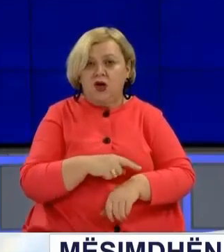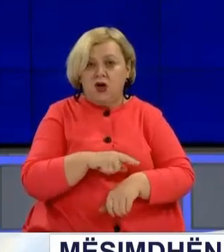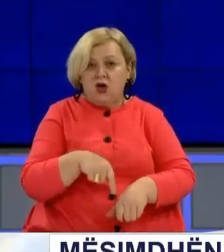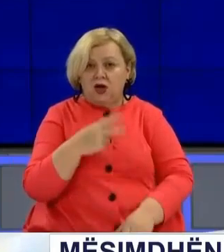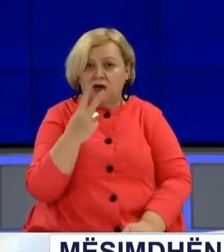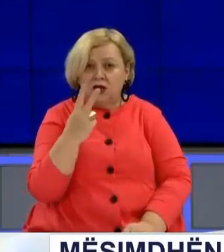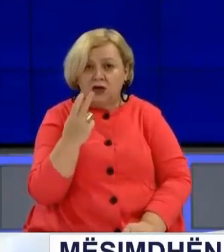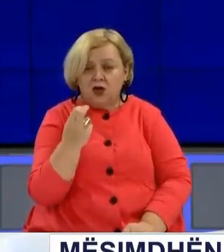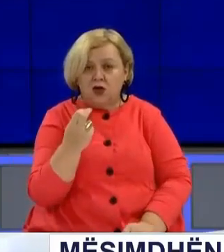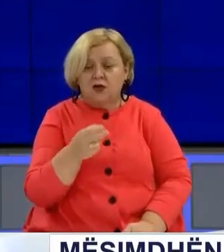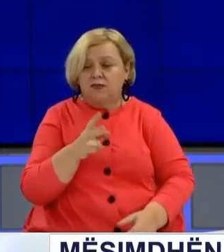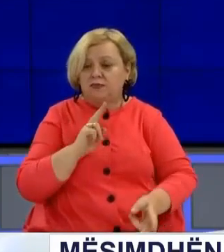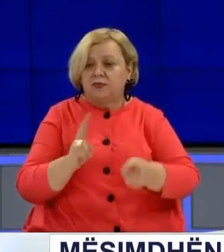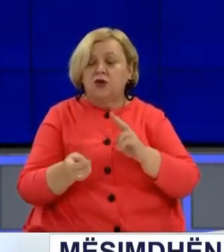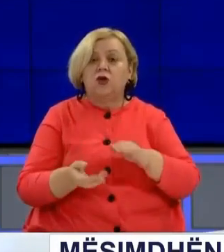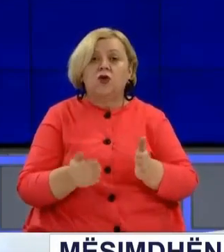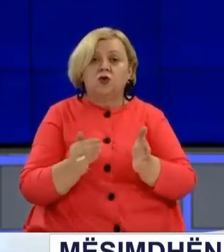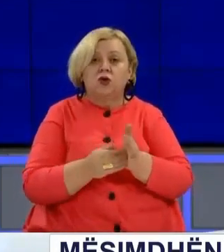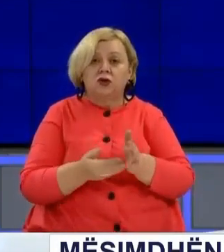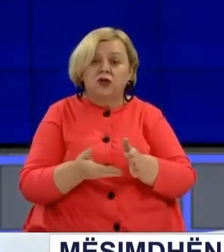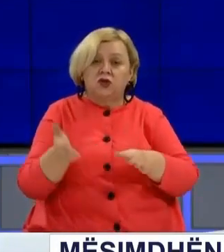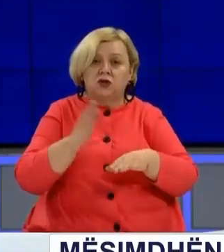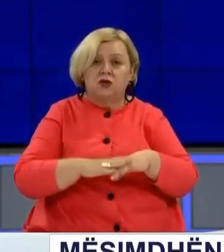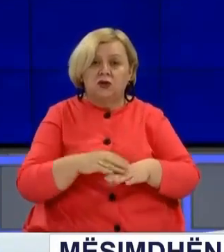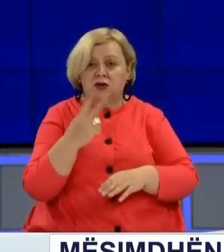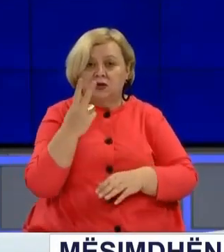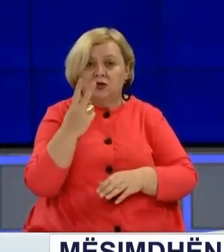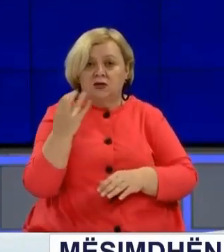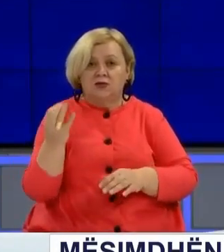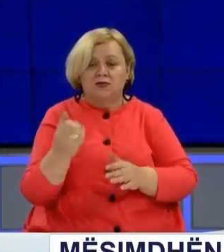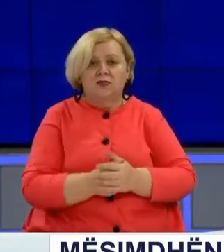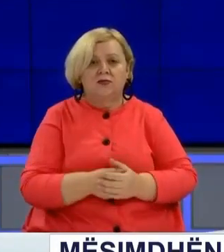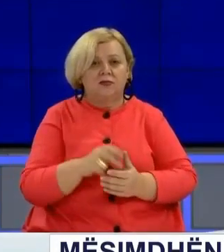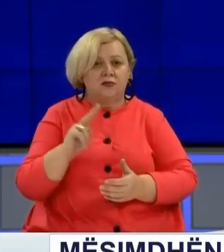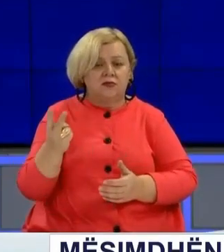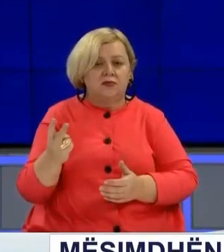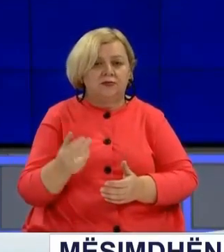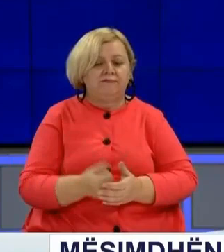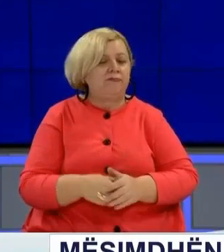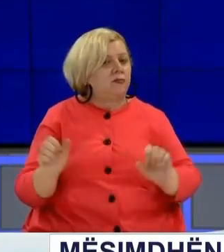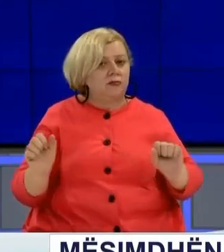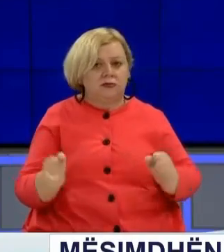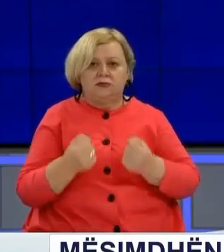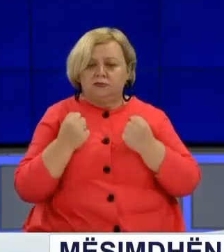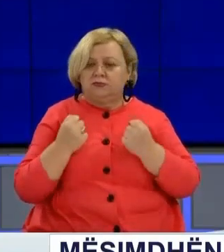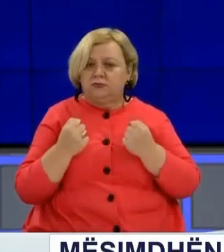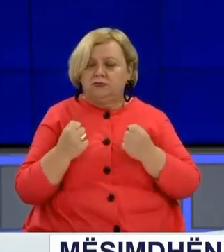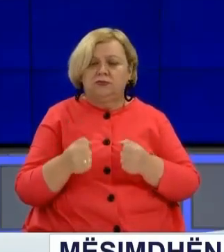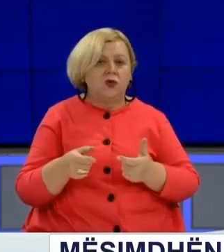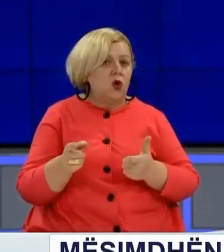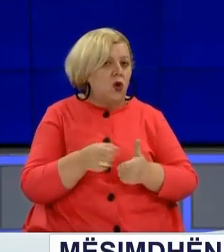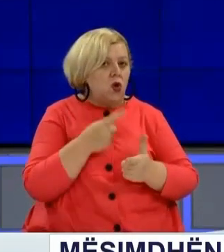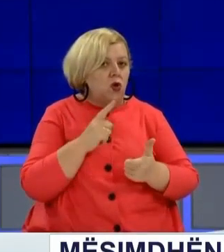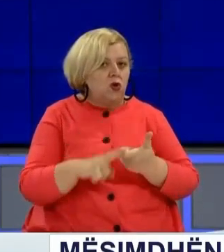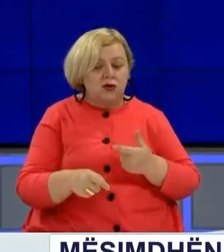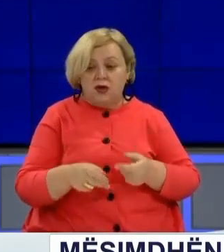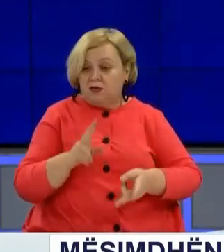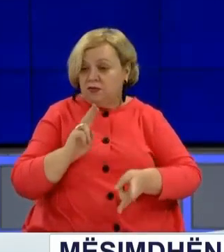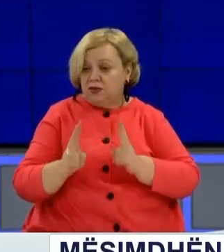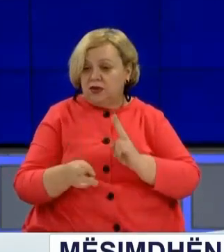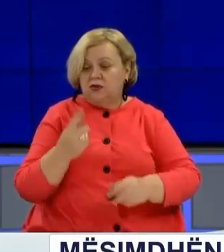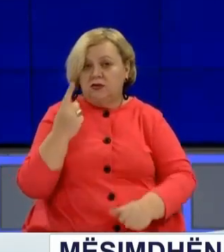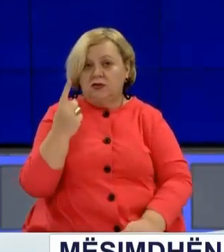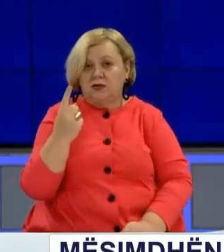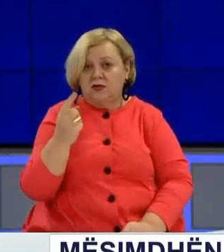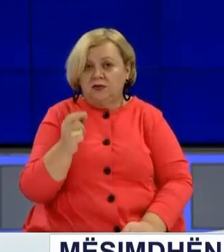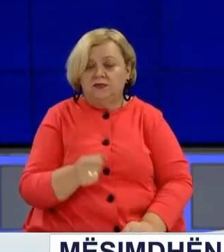zëtor, atër duhet të ishtohen edhe një zëtor dhe të abe dhe një norm tjetër, gjithë që është pa mundur. Ose nëse një mësim nësimi mëllansit nuk e